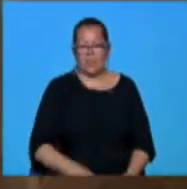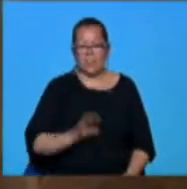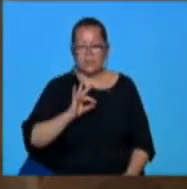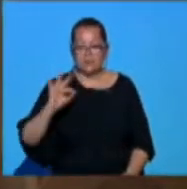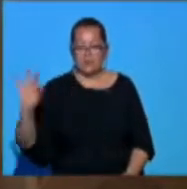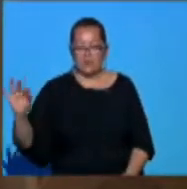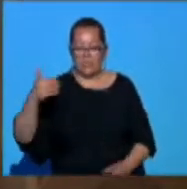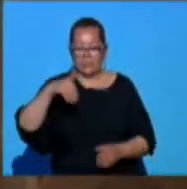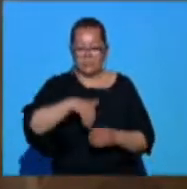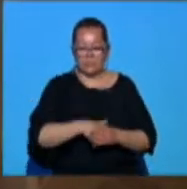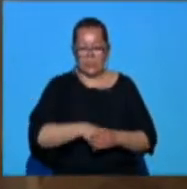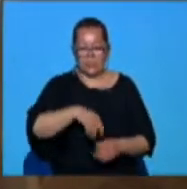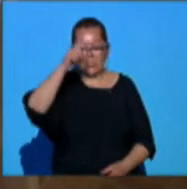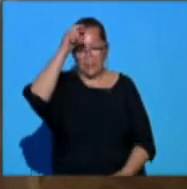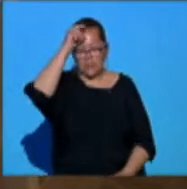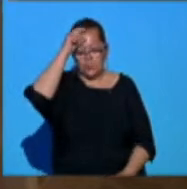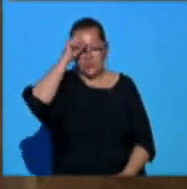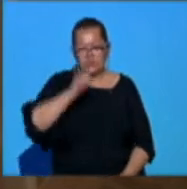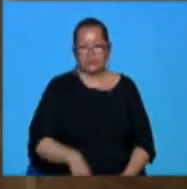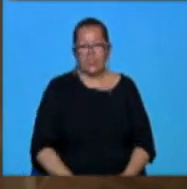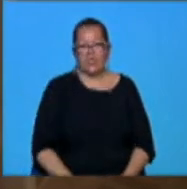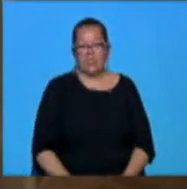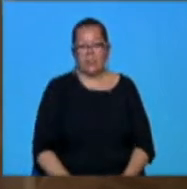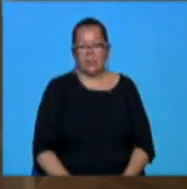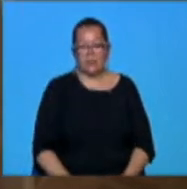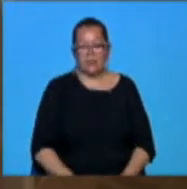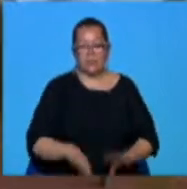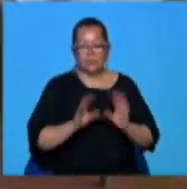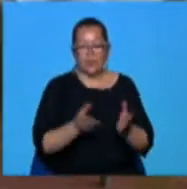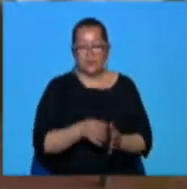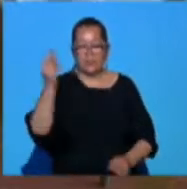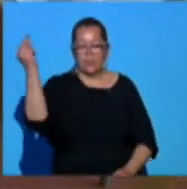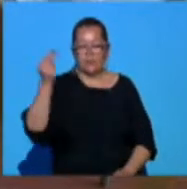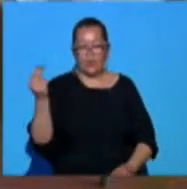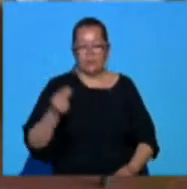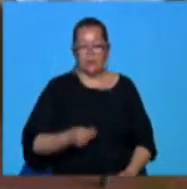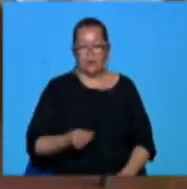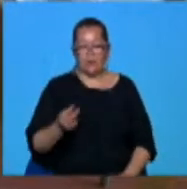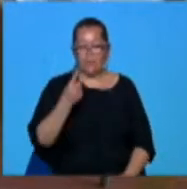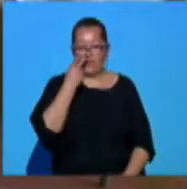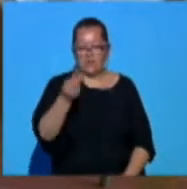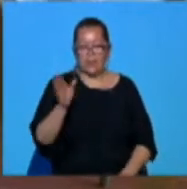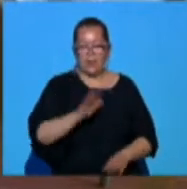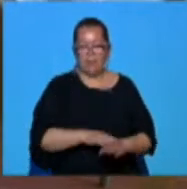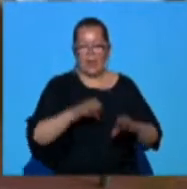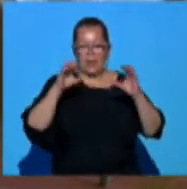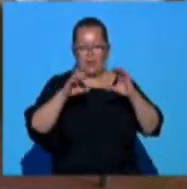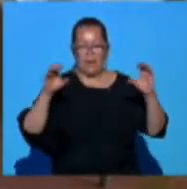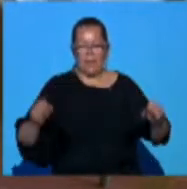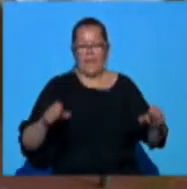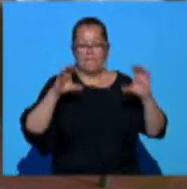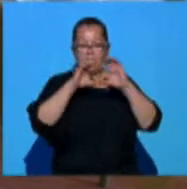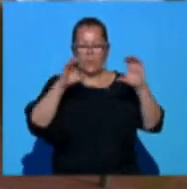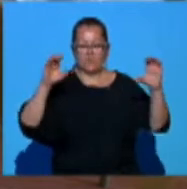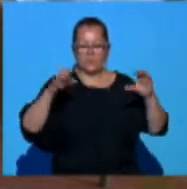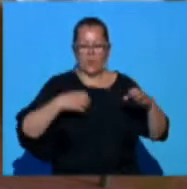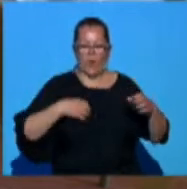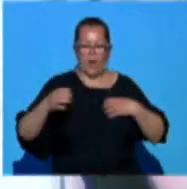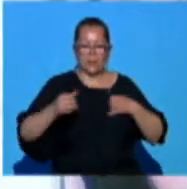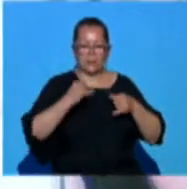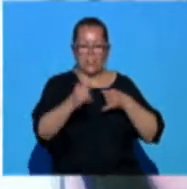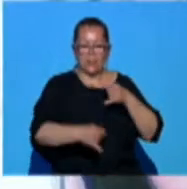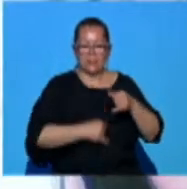către Turcia. Lucrările realizate de artiștii prezenți în tabără se vor regăsi pe viitor într-un muzeu de artă internațională,